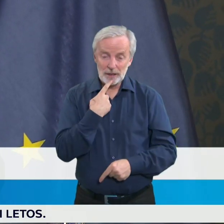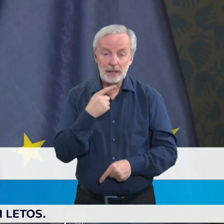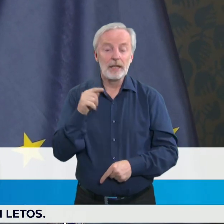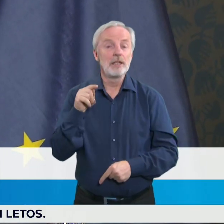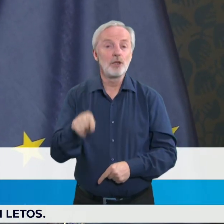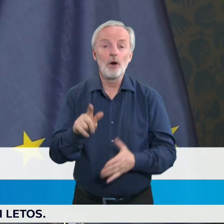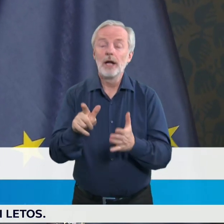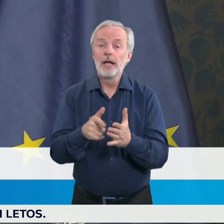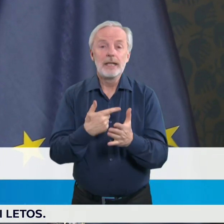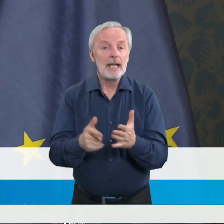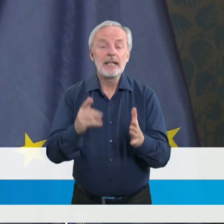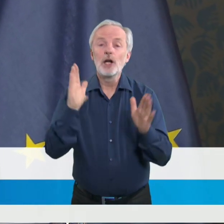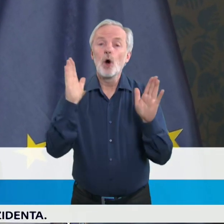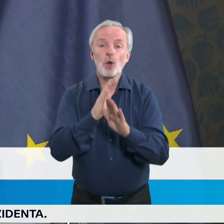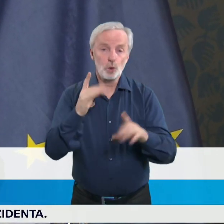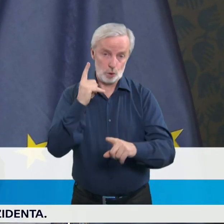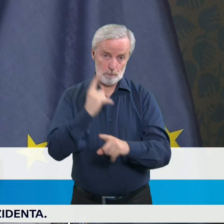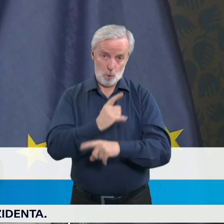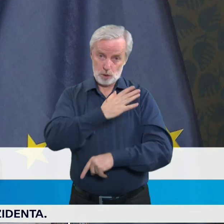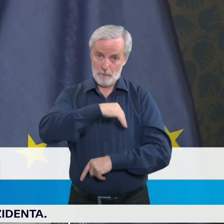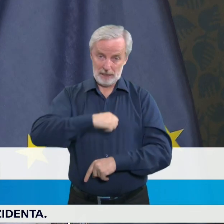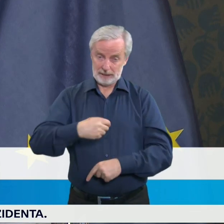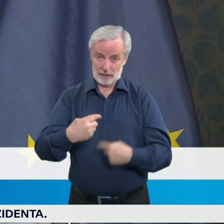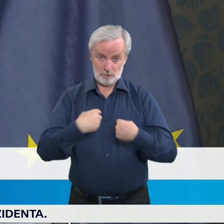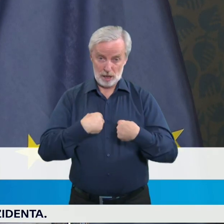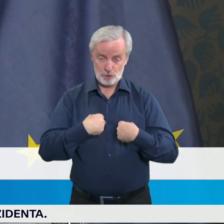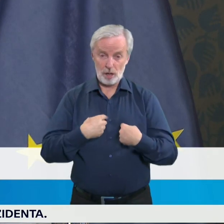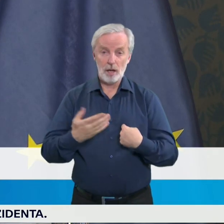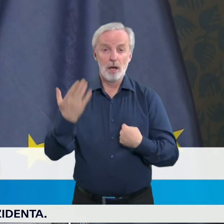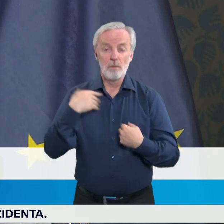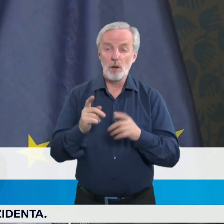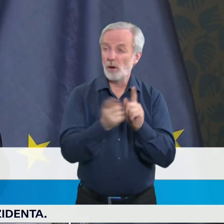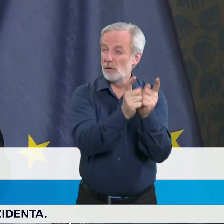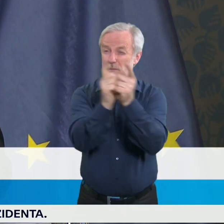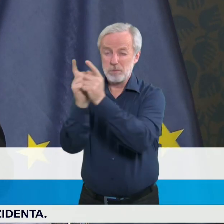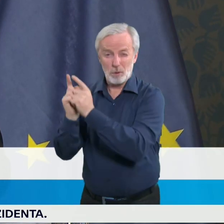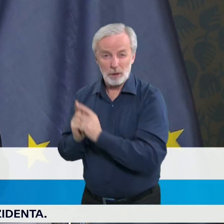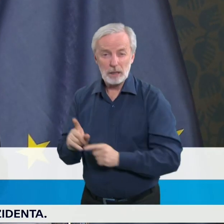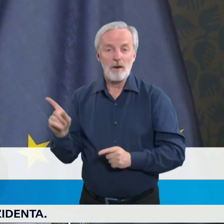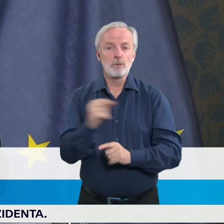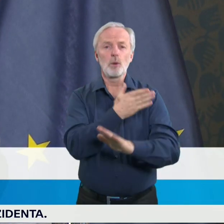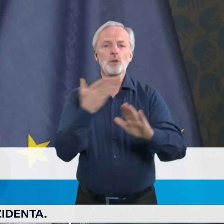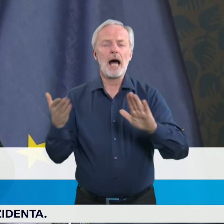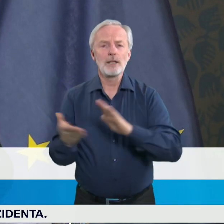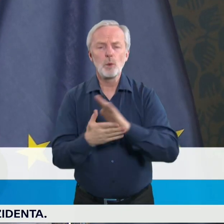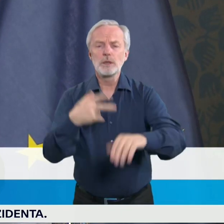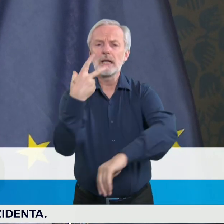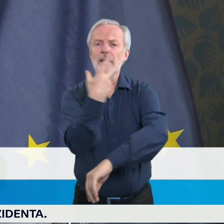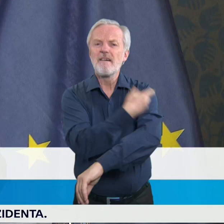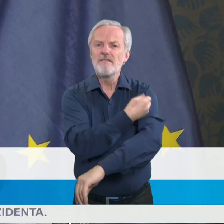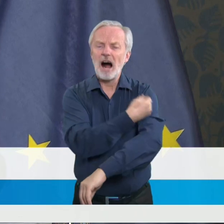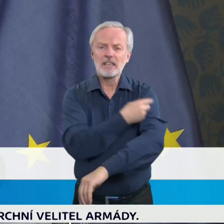ministerstva, byla o tom vedena široká debata. Konzultoval jsem to i se zástupci vakcinologické společnosti, kteří k tomu teď